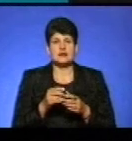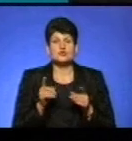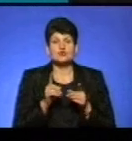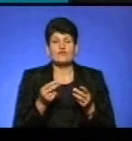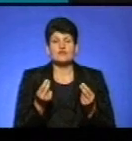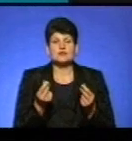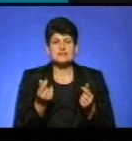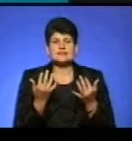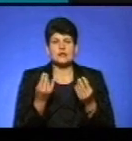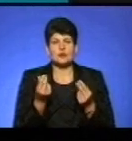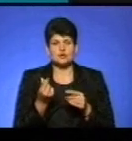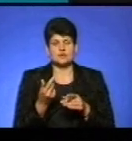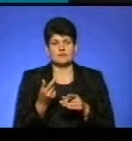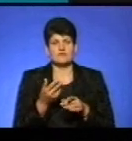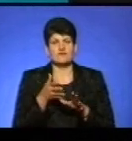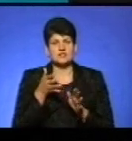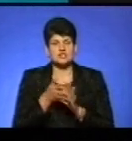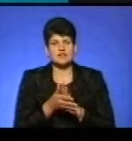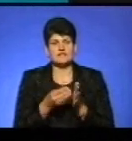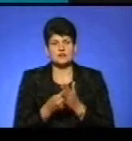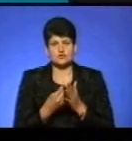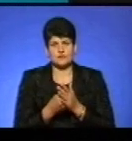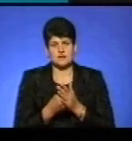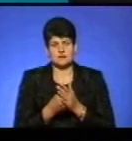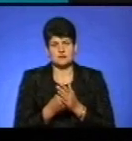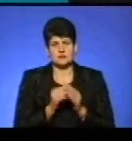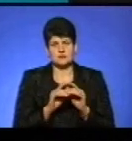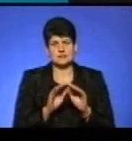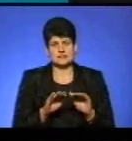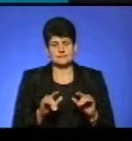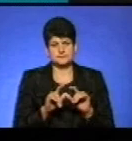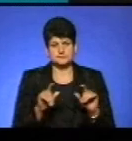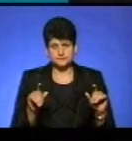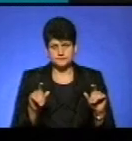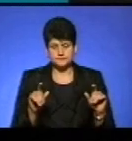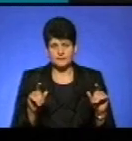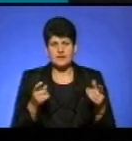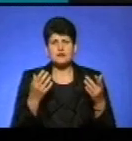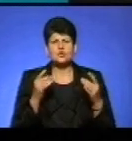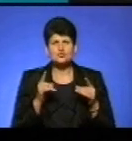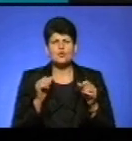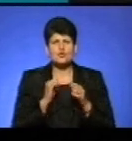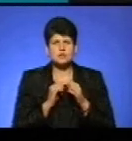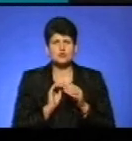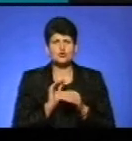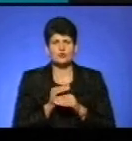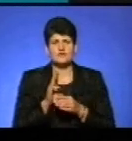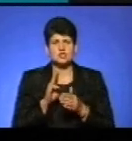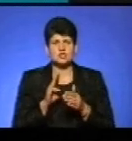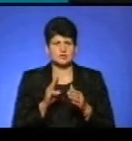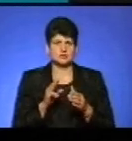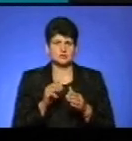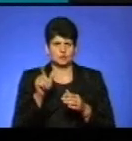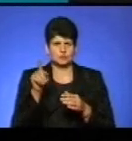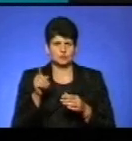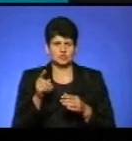щодо фінансування, скільки грошей з громади ви витрачаєте на фінансування дошкільної освіти? І чому кожна додаткова штатна одиниця чи нова група